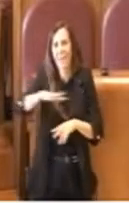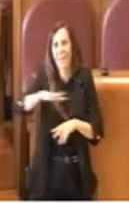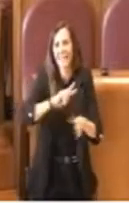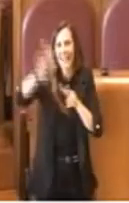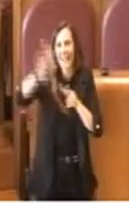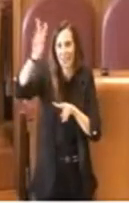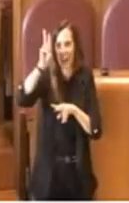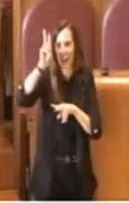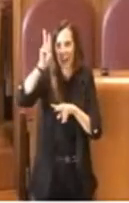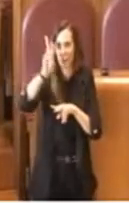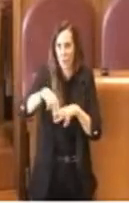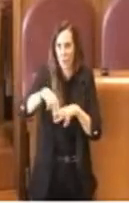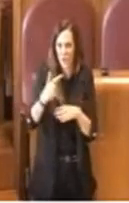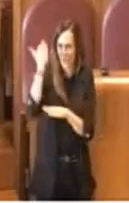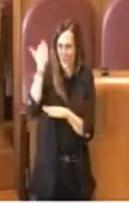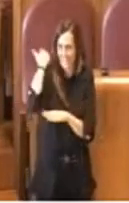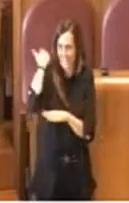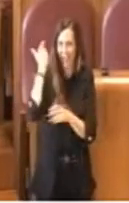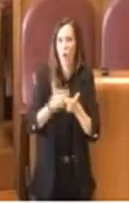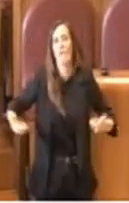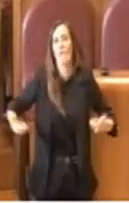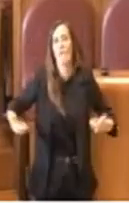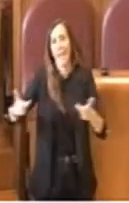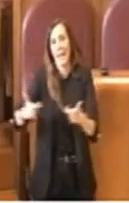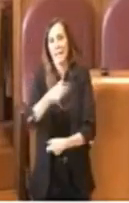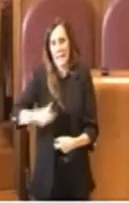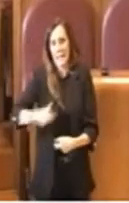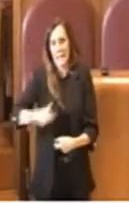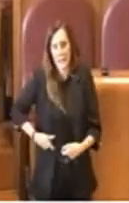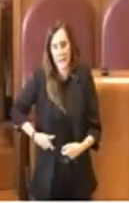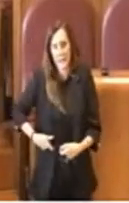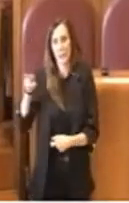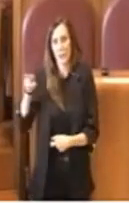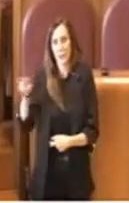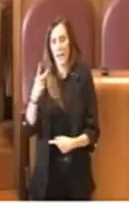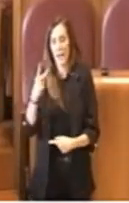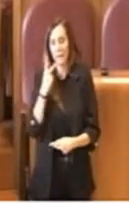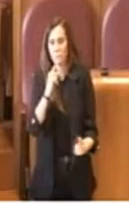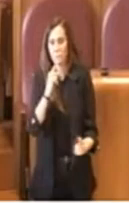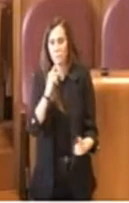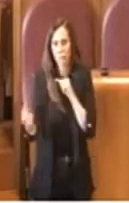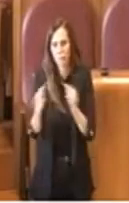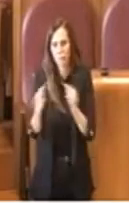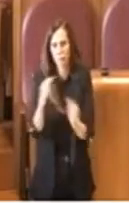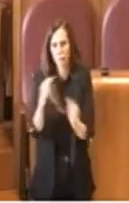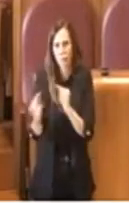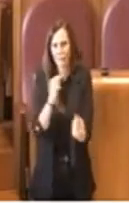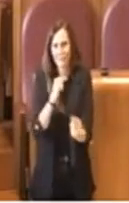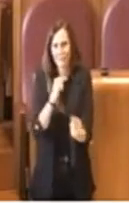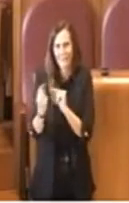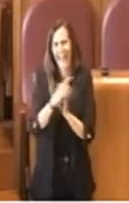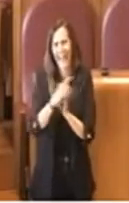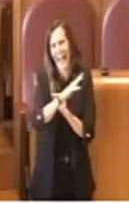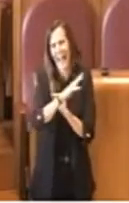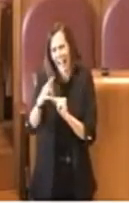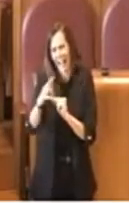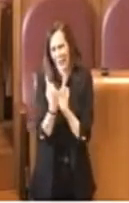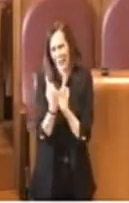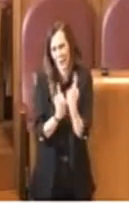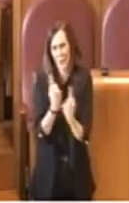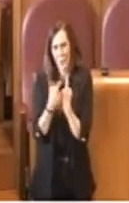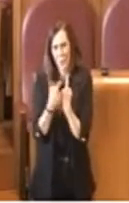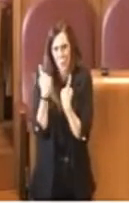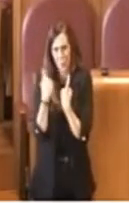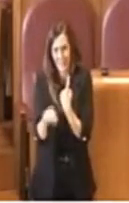2017. Poi la conferenza dei sindaci ha visto anche la discussione di altro in questo contesto,